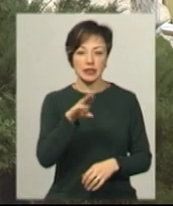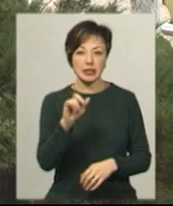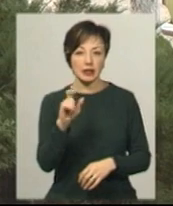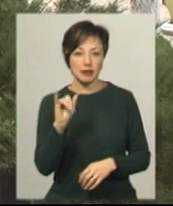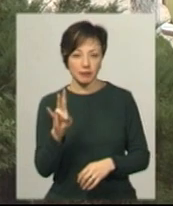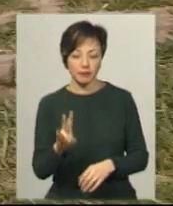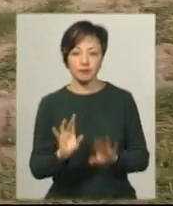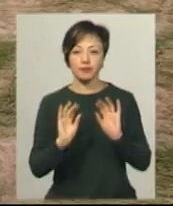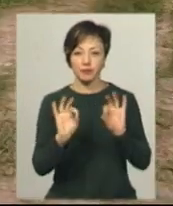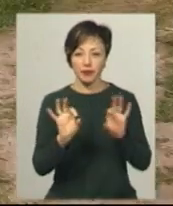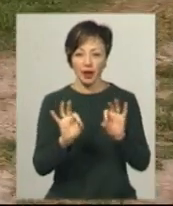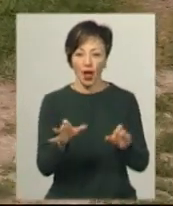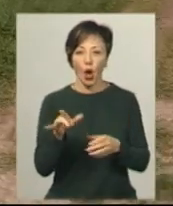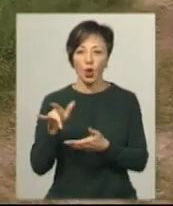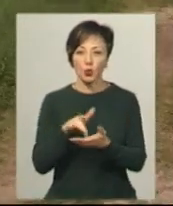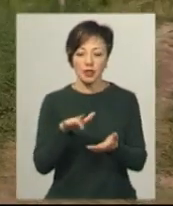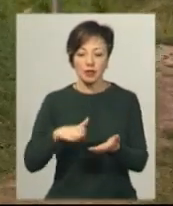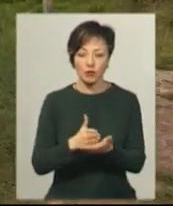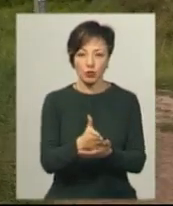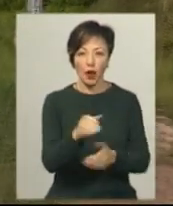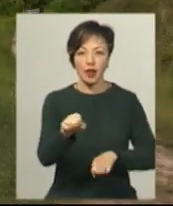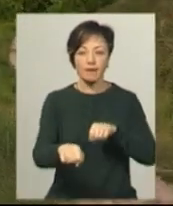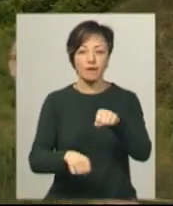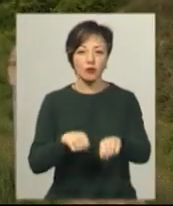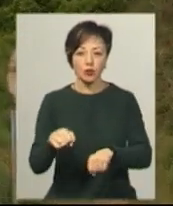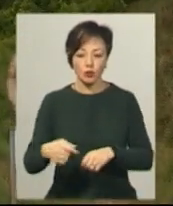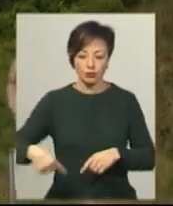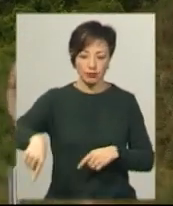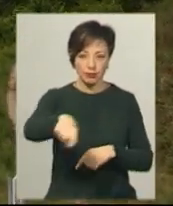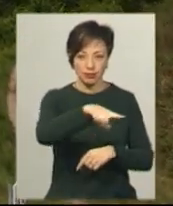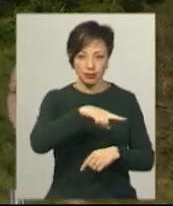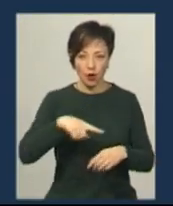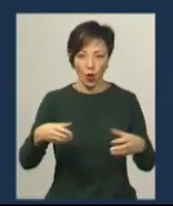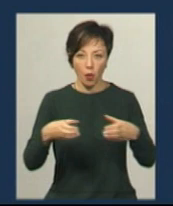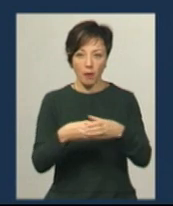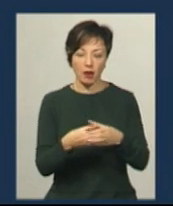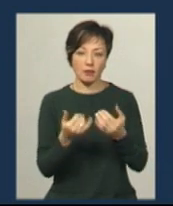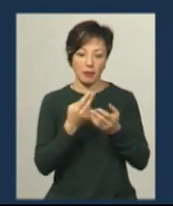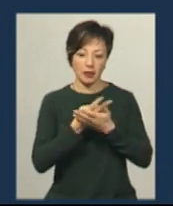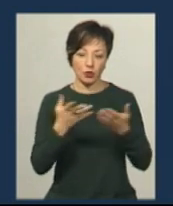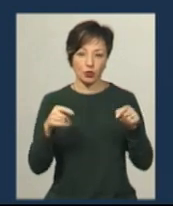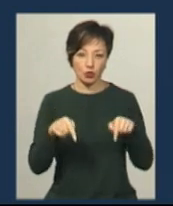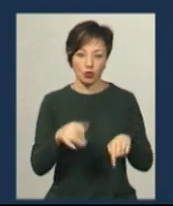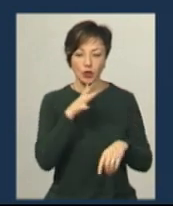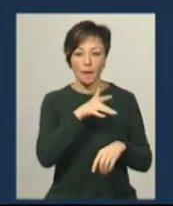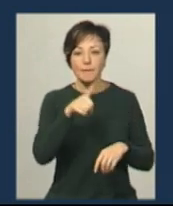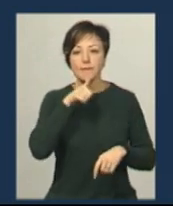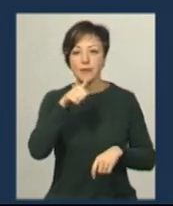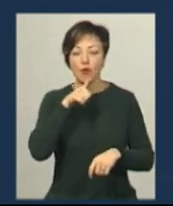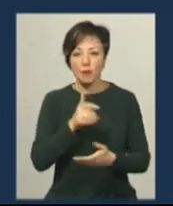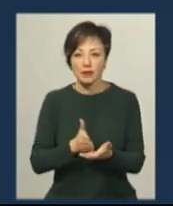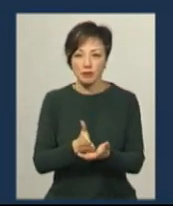додає, напрацювали туристичний веломаршрут територію громади, який презентують цього сезону. Хочуть пробний такий маршрут